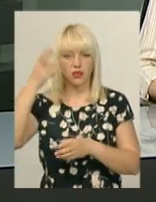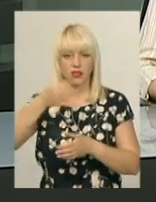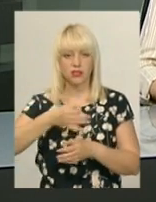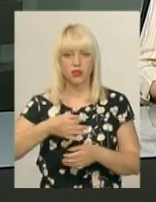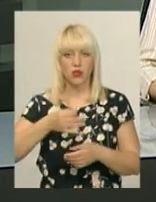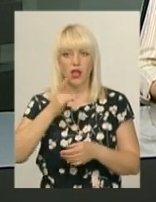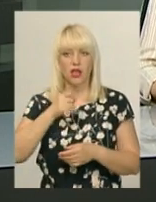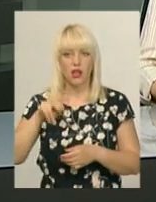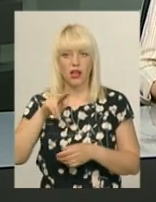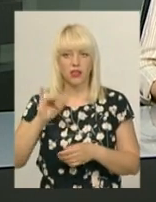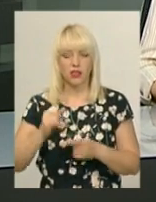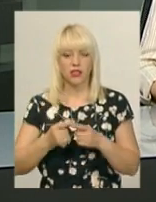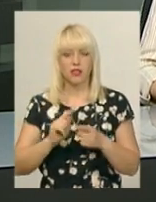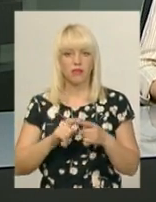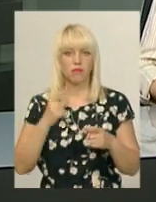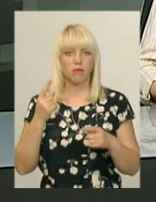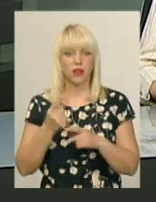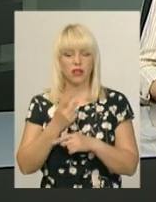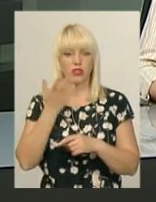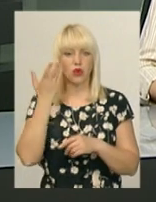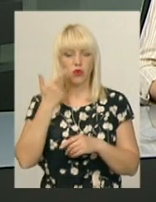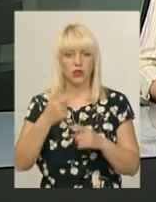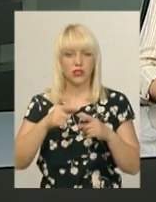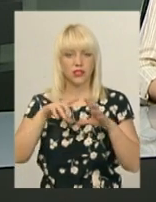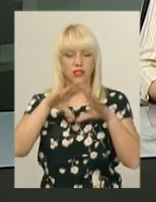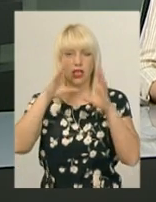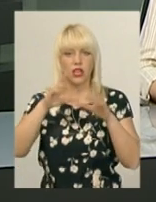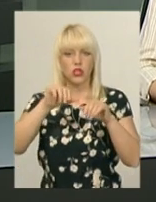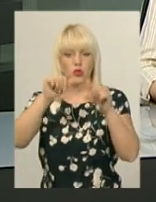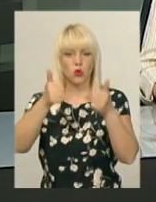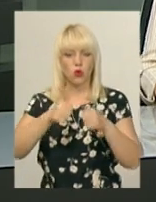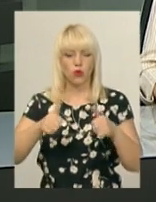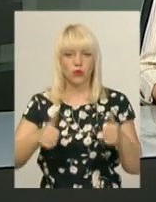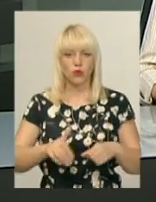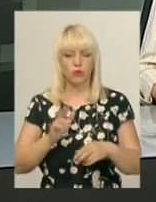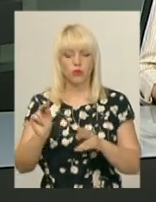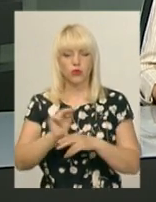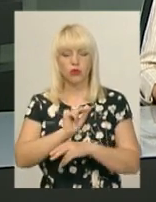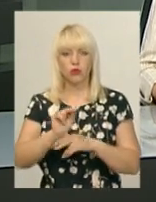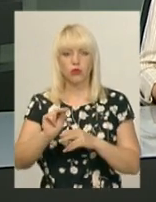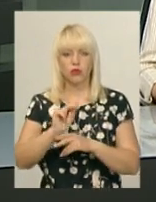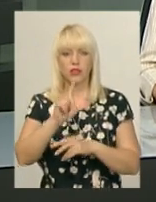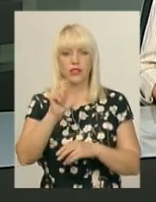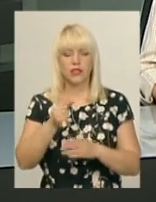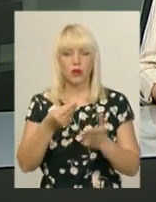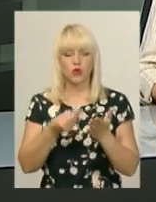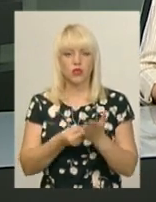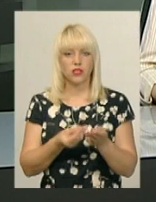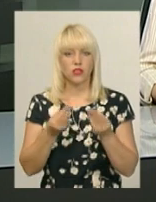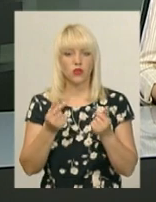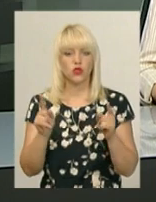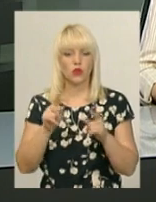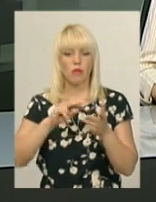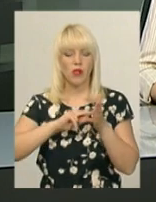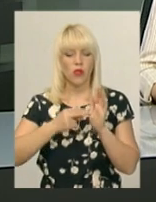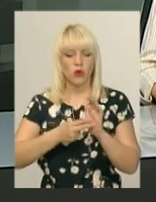Василя Новачка, це вперше, коли скульптури Миколи Мазура у парку ремонтуватимуть за бюджетні гроші. Що планують зробити